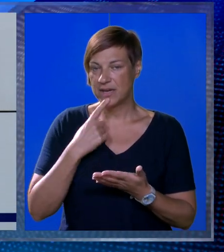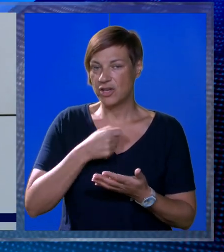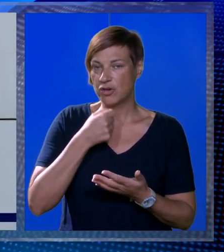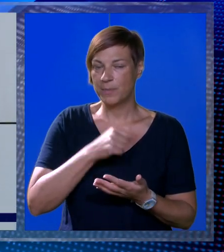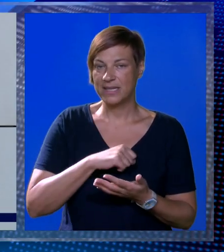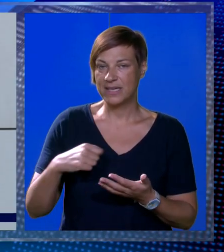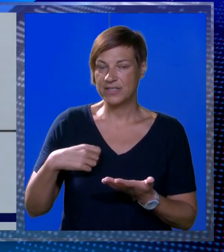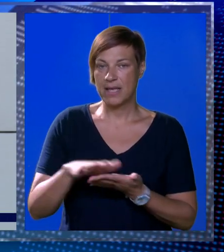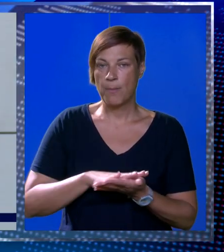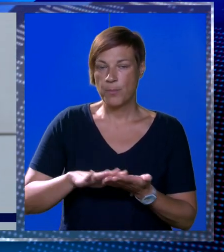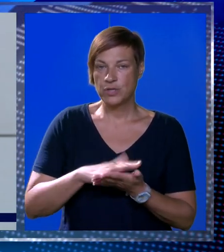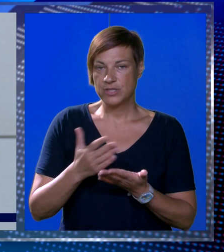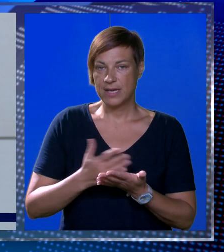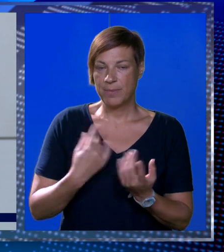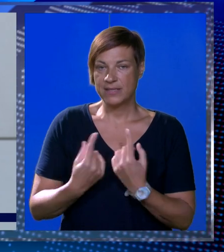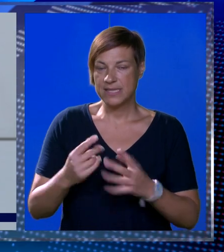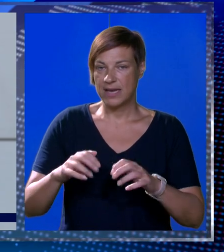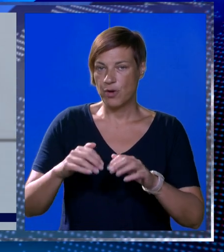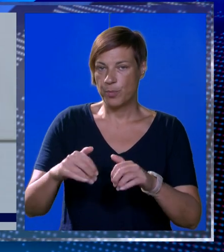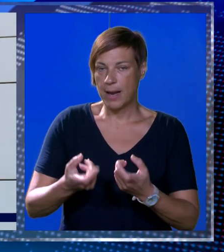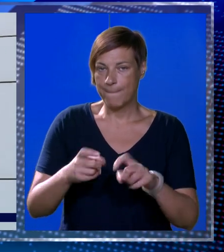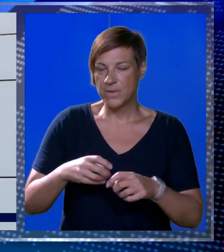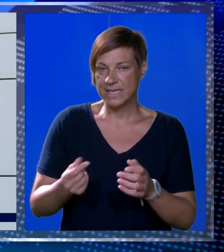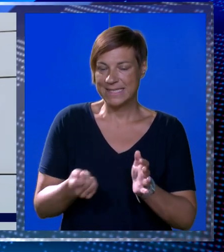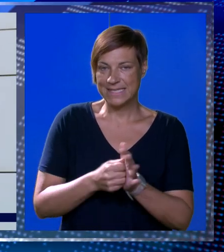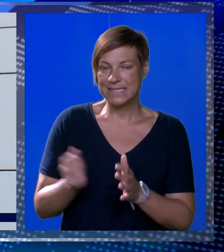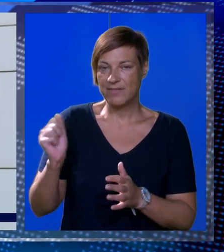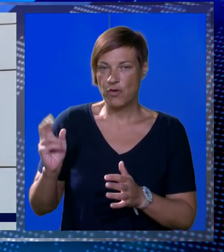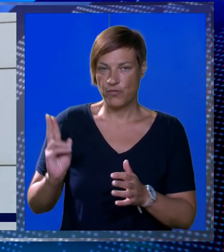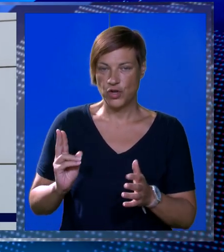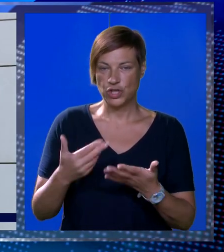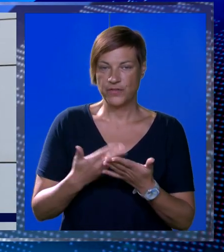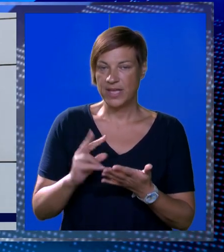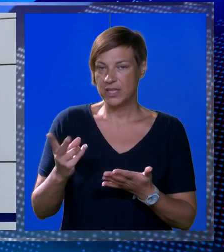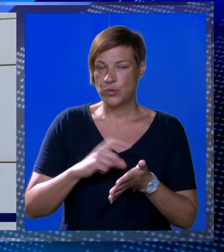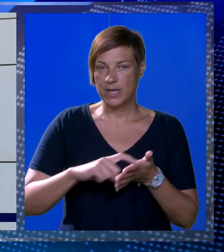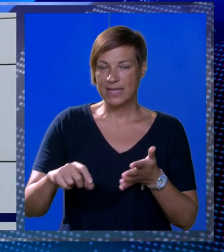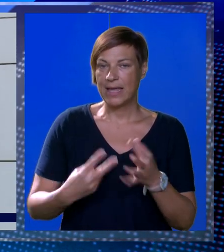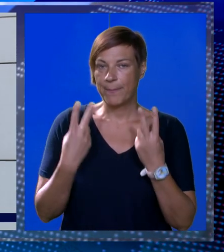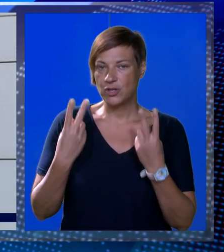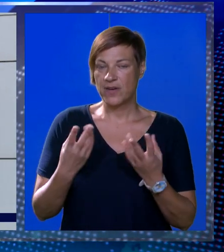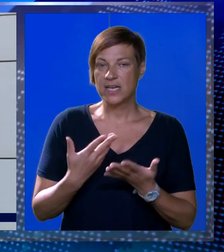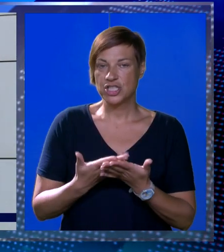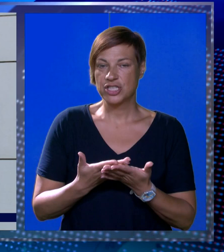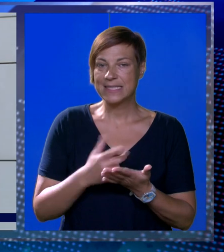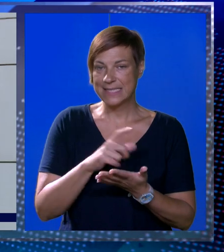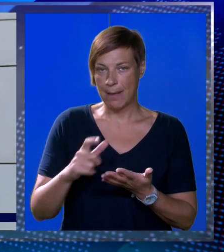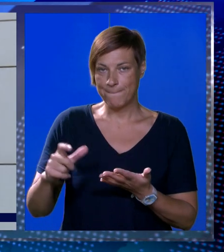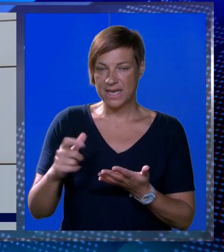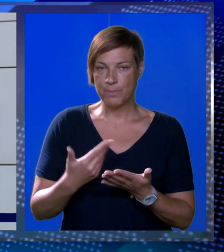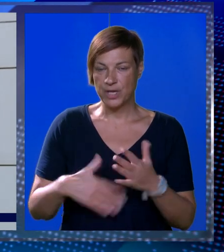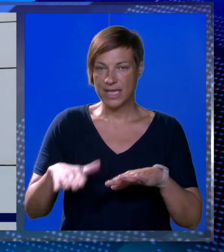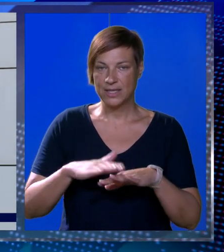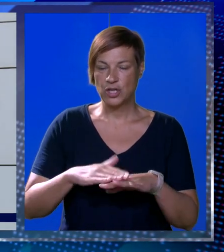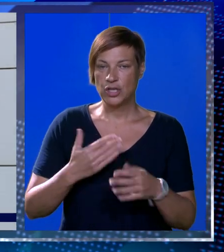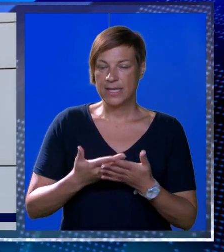da oni komentiraju samo prostorne planove stanje u poljoprivredi povlačenje sredstava iz fondova i druge teme od kapitalnog značaja za primorje.